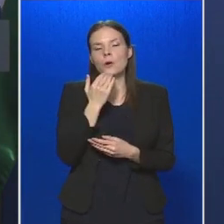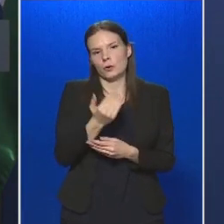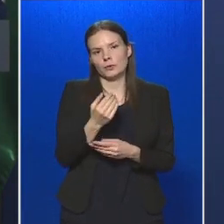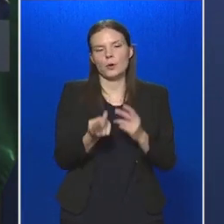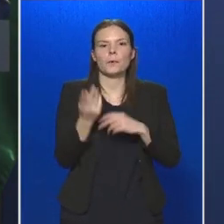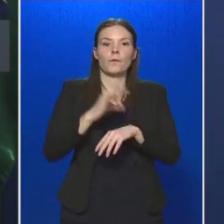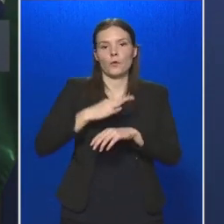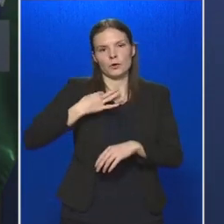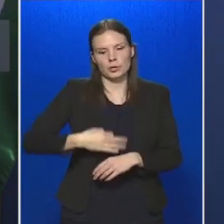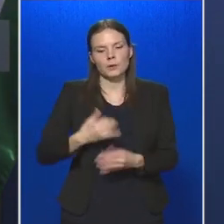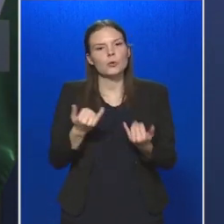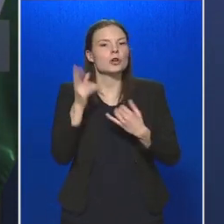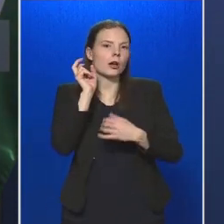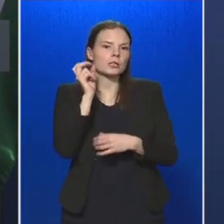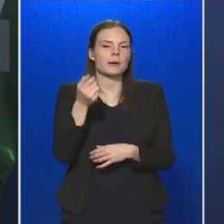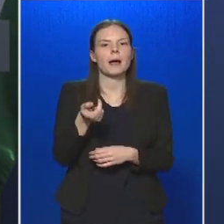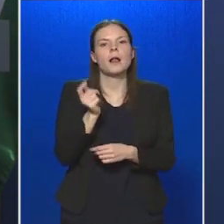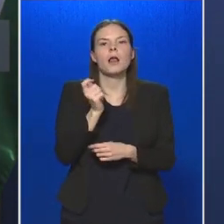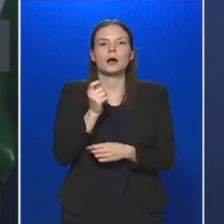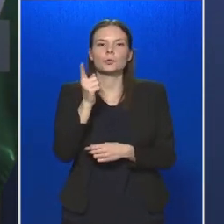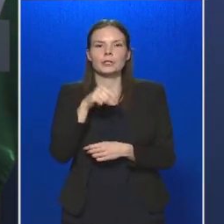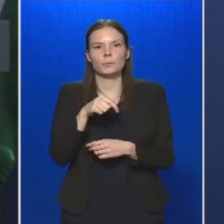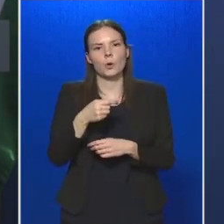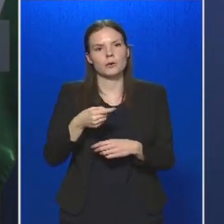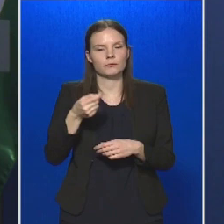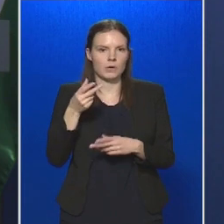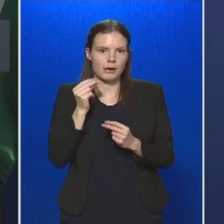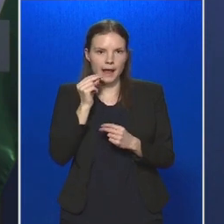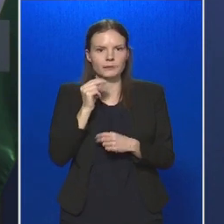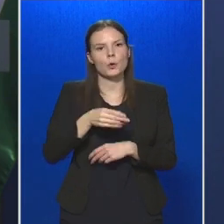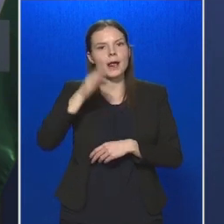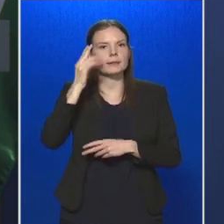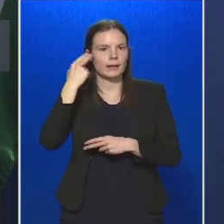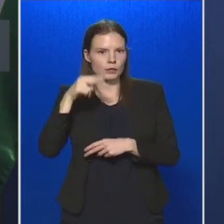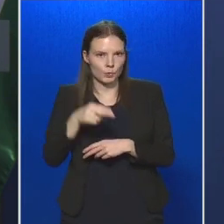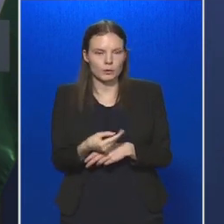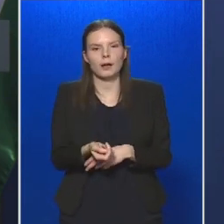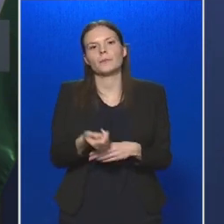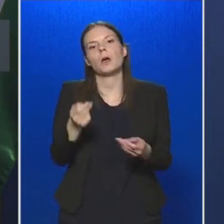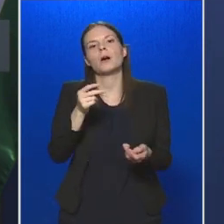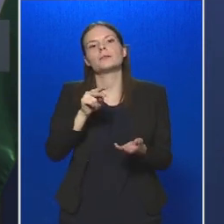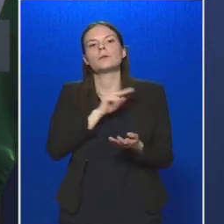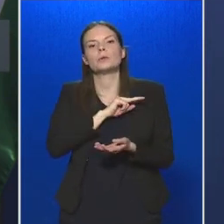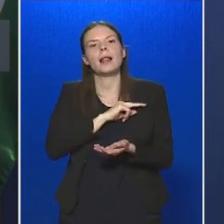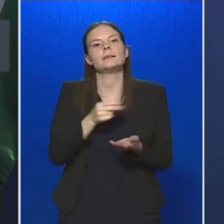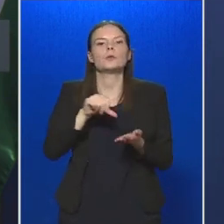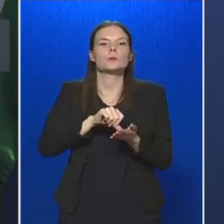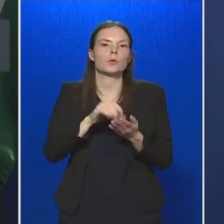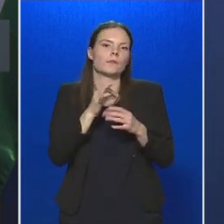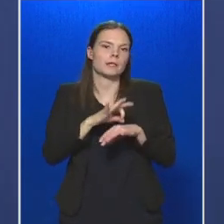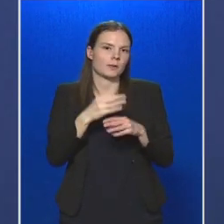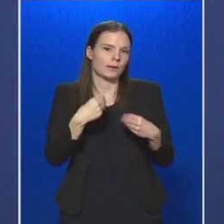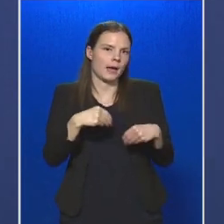Most kérem, hallgassák meg Lakatos Tibor rendőrezdöves úrnak, az Operatív Törzs Ügyeleti Központ vezetőjének tájékoztatását.